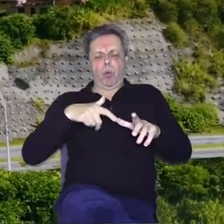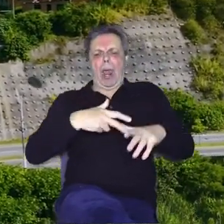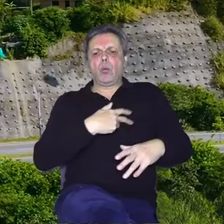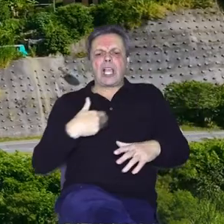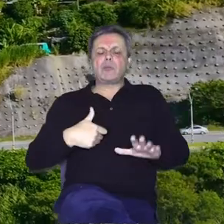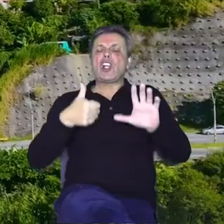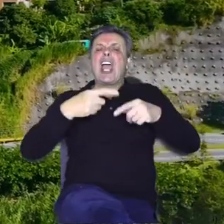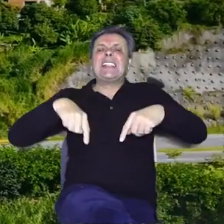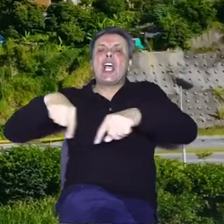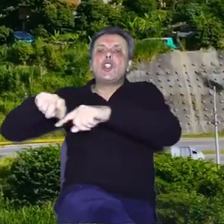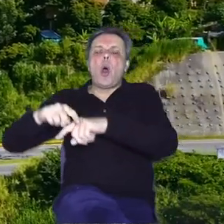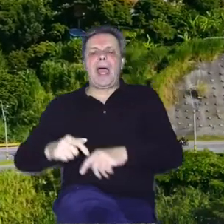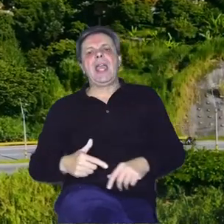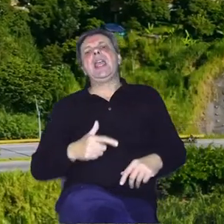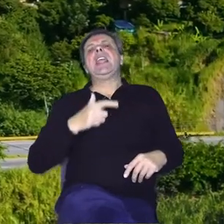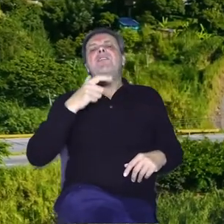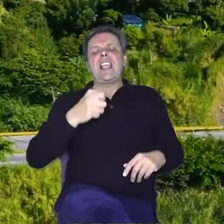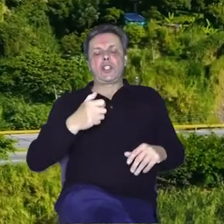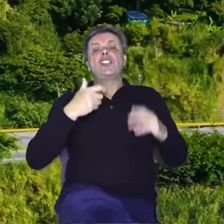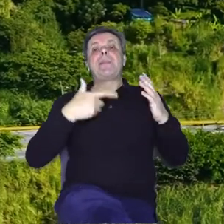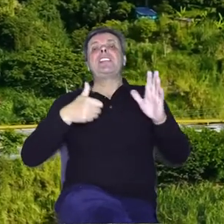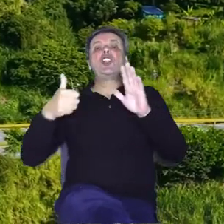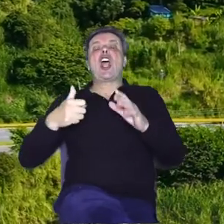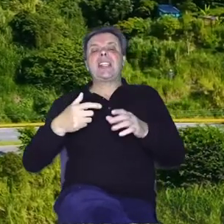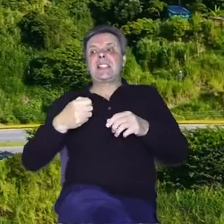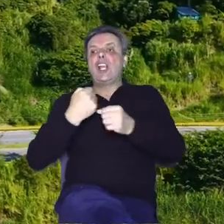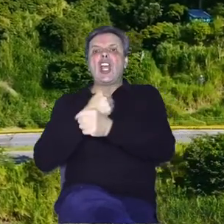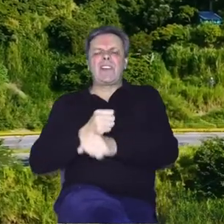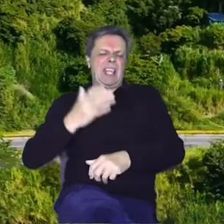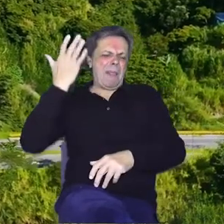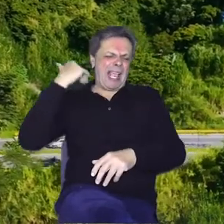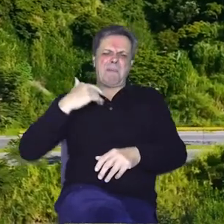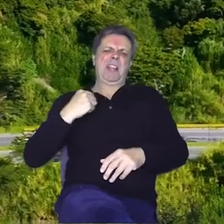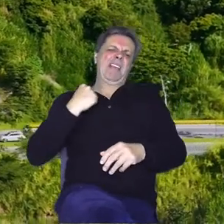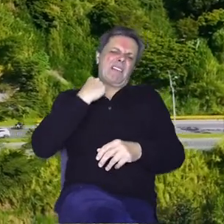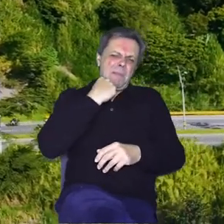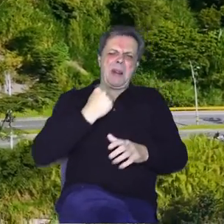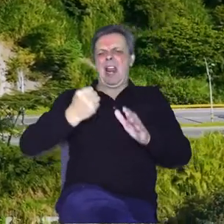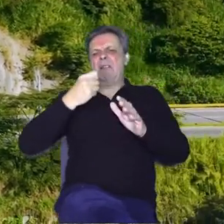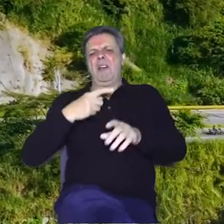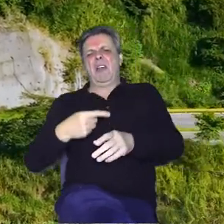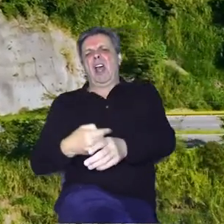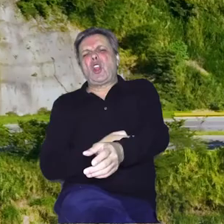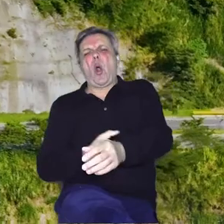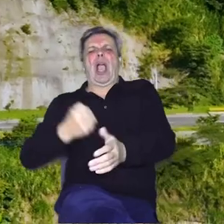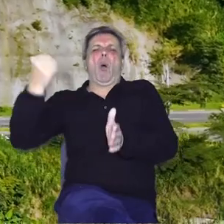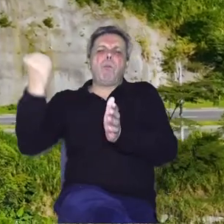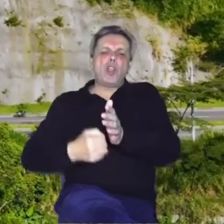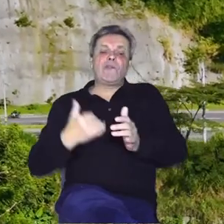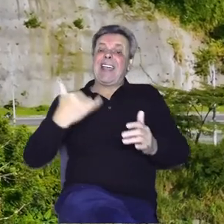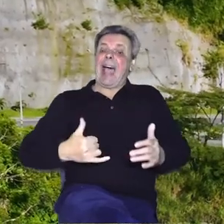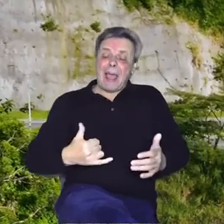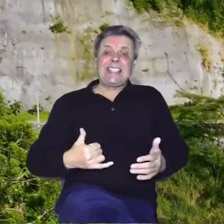sa šeste zona i 275 četvrti. Nekadašnje mjesto kriminala, droge i ubojstava, danas je mjesto radosti,